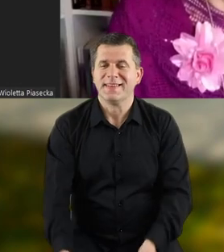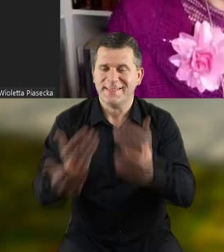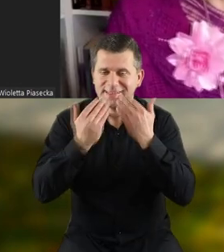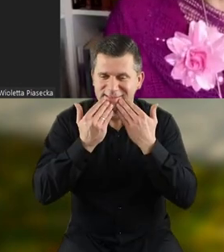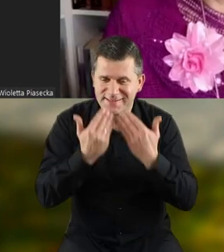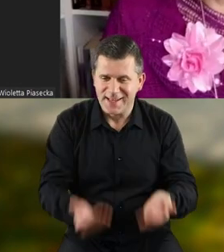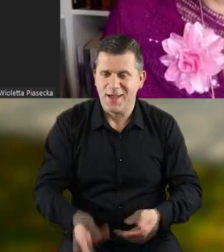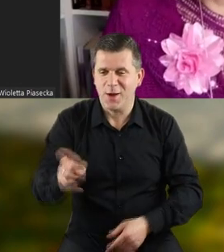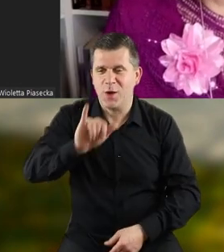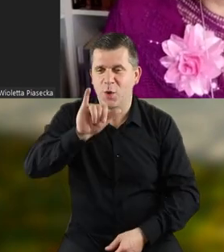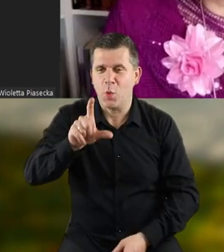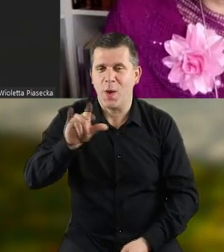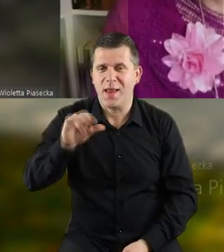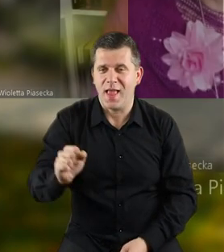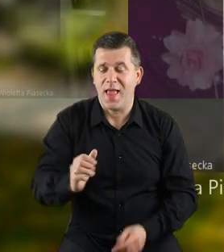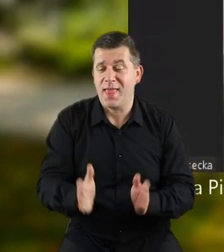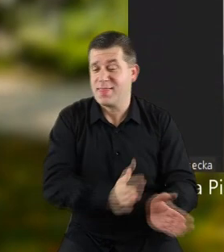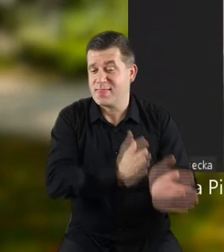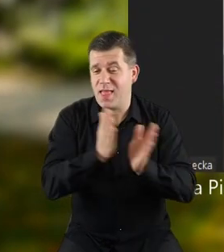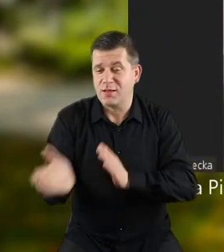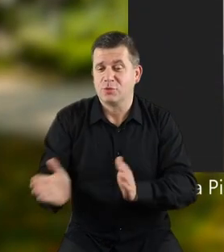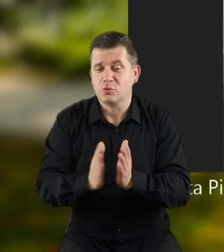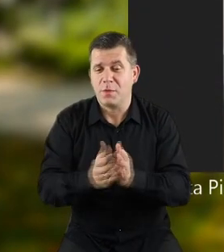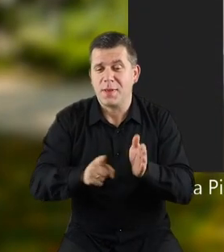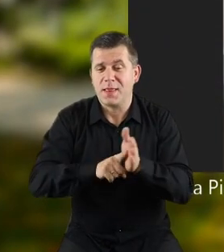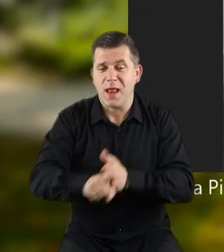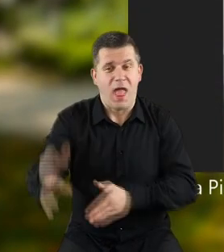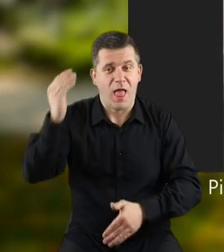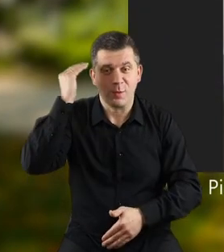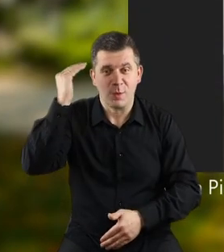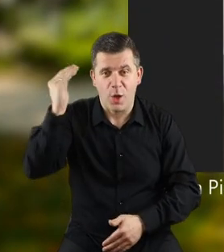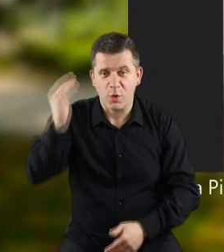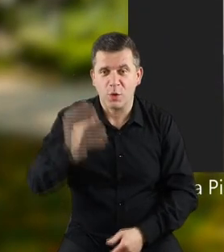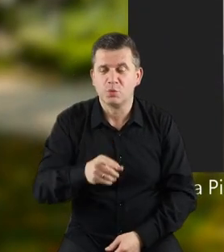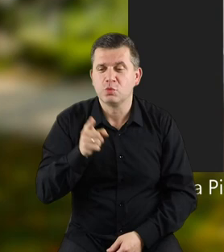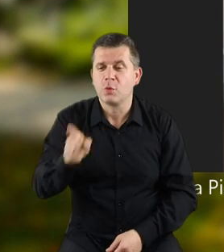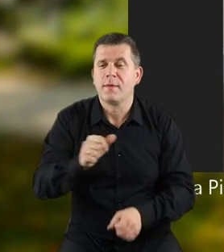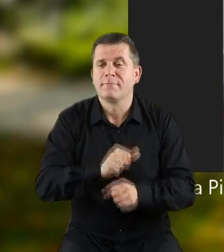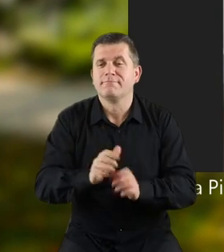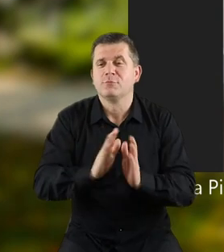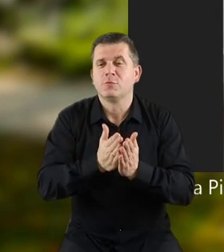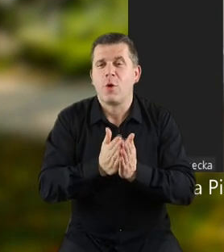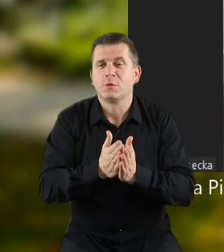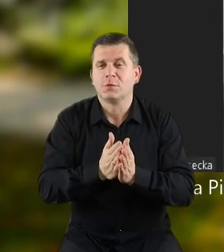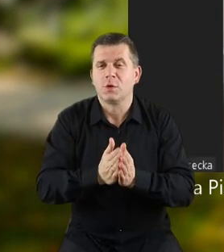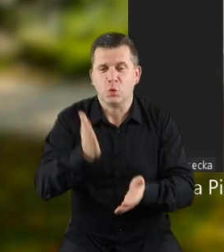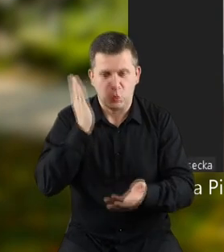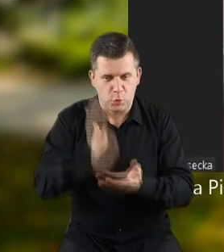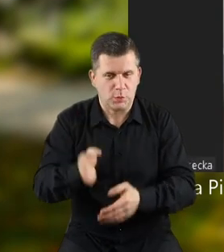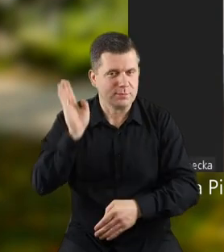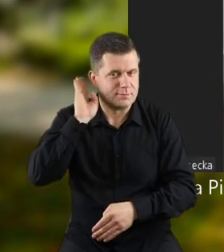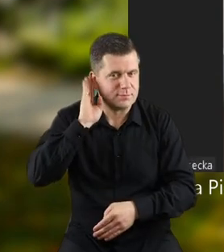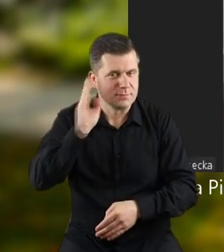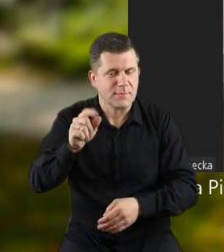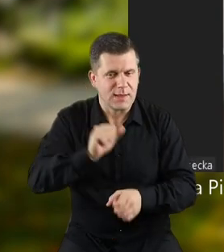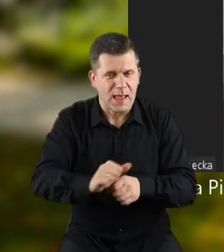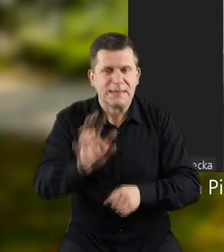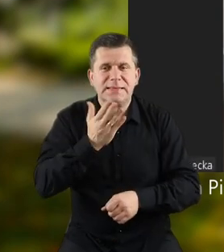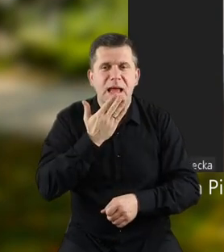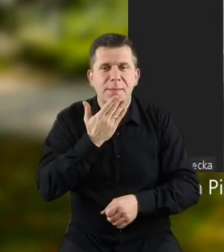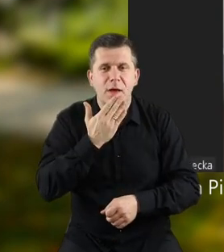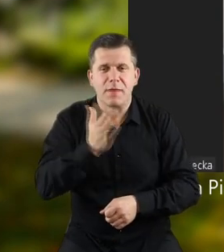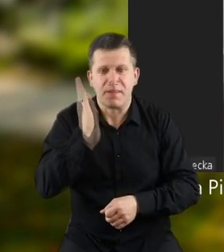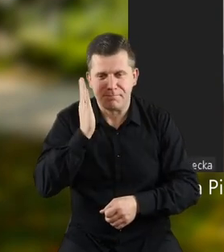Dziękuję Ci, Juleczko. Następna książka dla dorosłych to książka, która już jest w